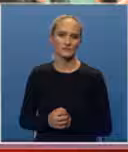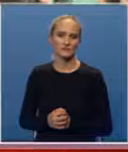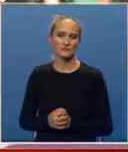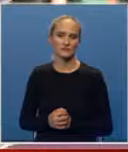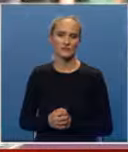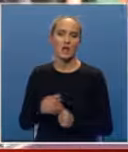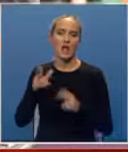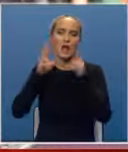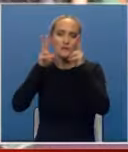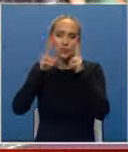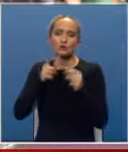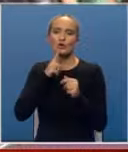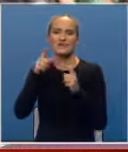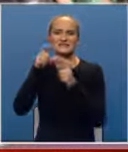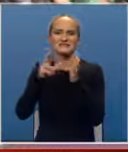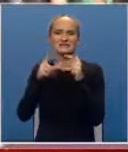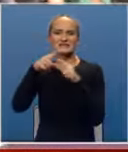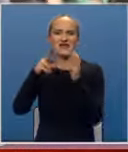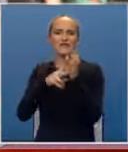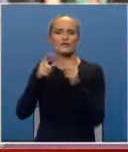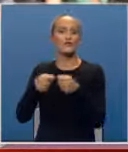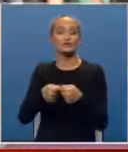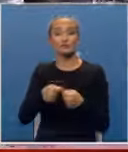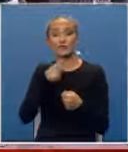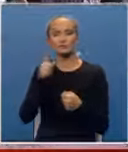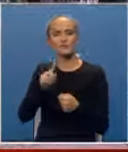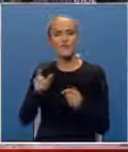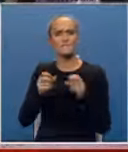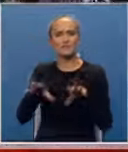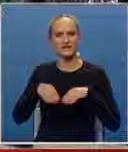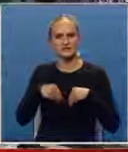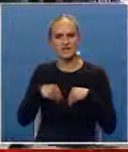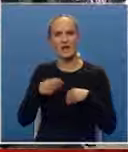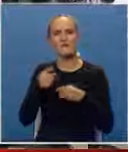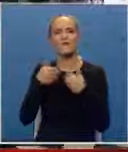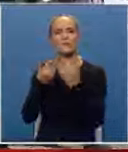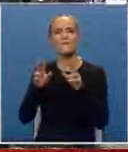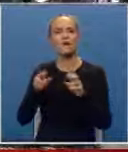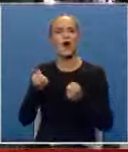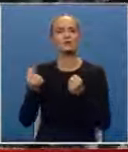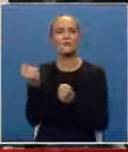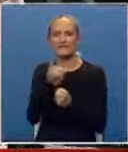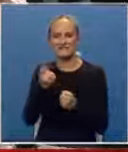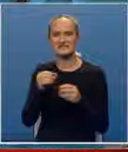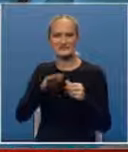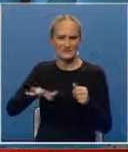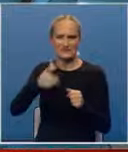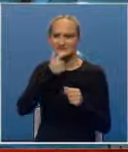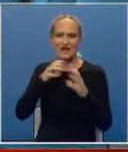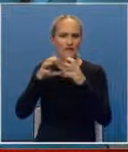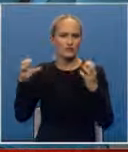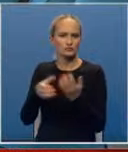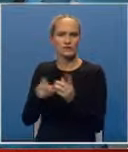Na protestu koji je Stane Vuković organizovao, poručio je da ne priste na pravila autoprevoza. Od zemljišta stare autobuske stanice ne